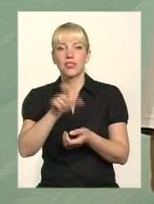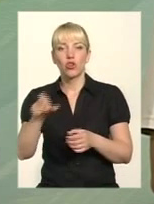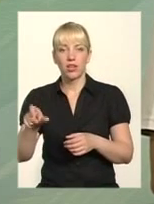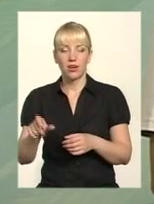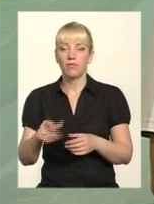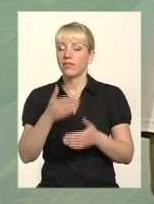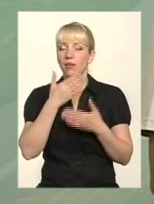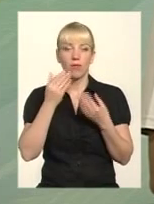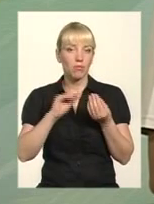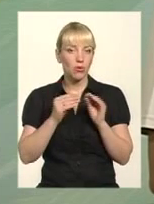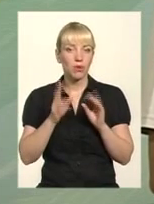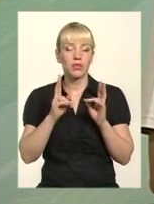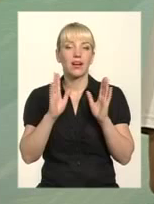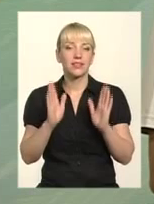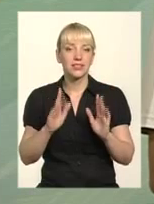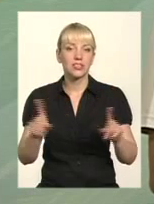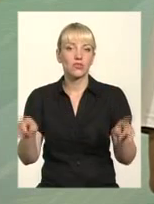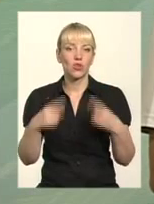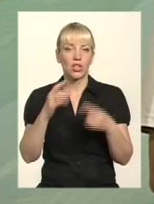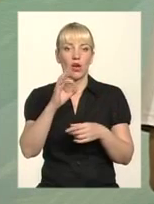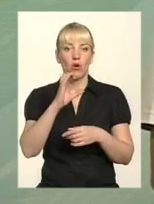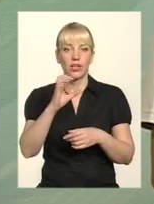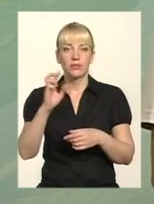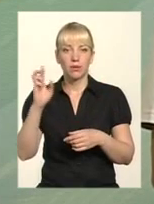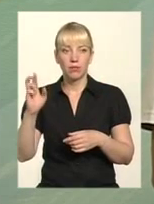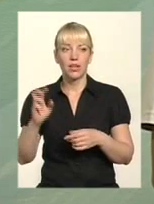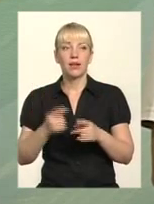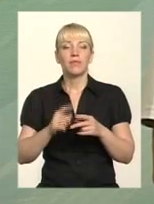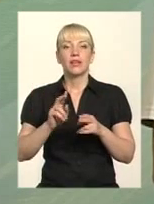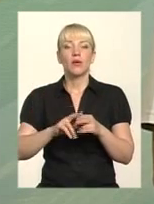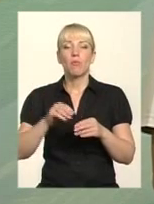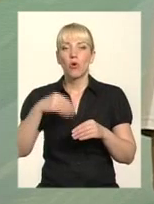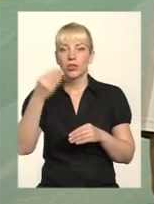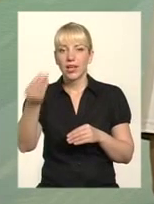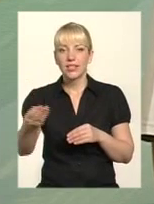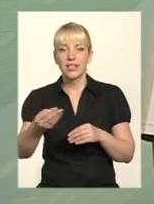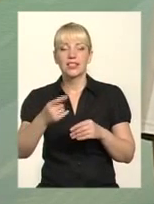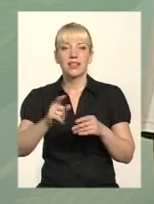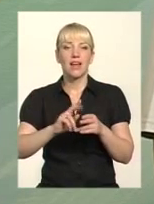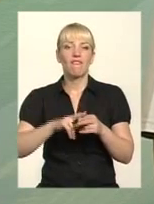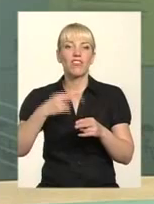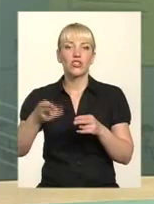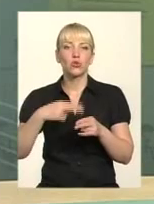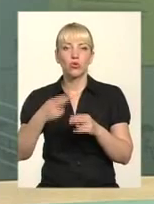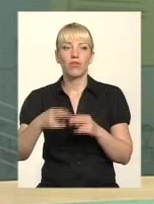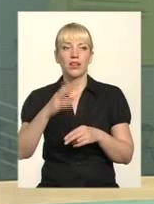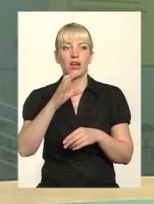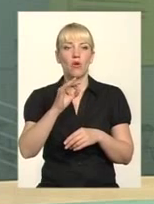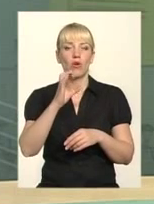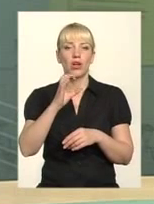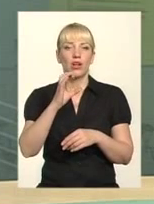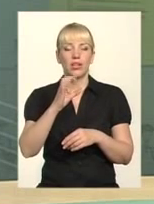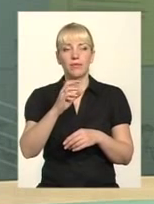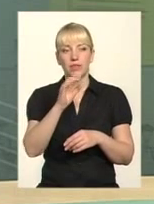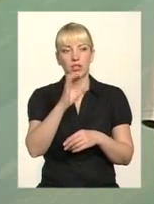юридичну особу ОСББ, подається на відшкодування відділу соцзахисту, і відділ соцзахисту компенсує всі ті кошти. Тобто нема проблем